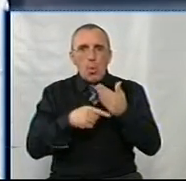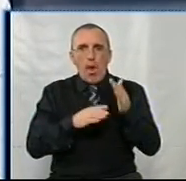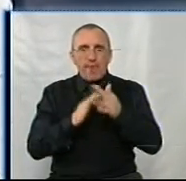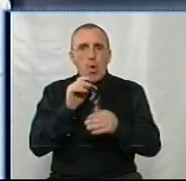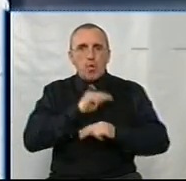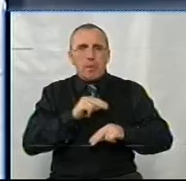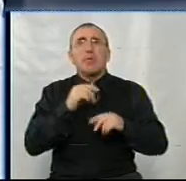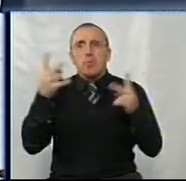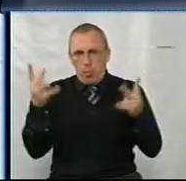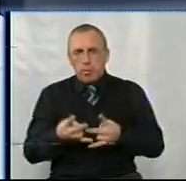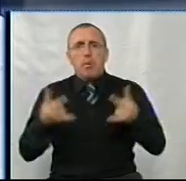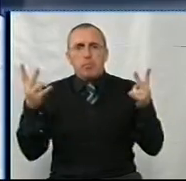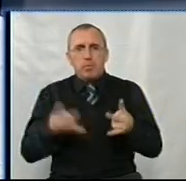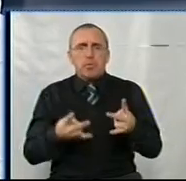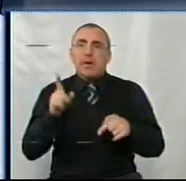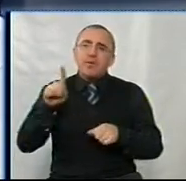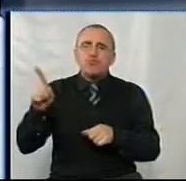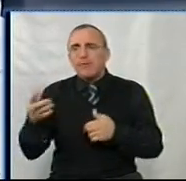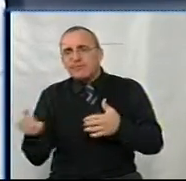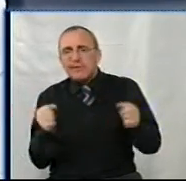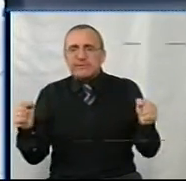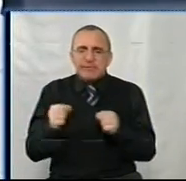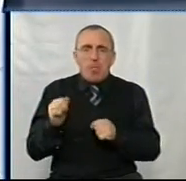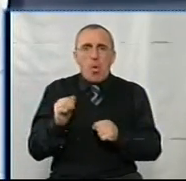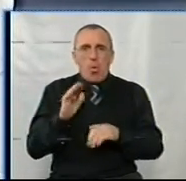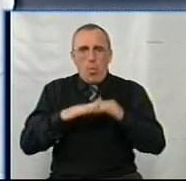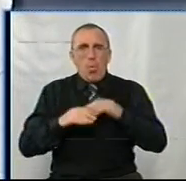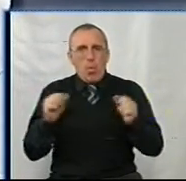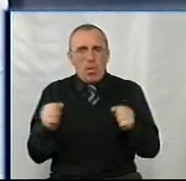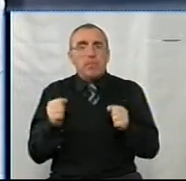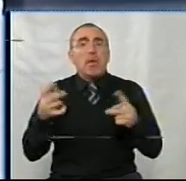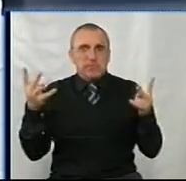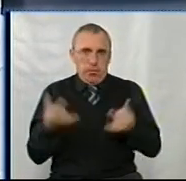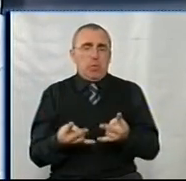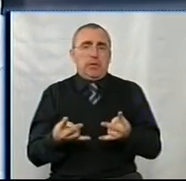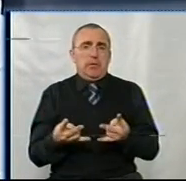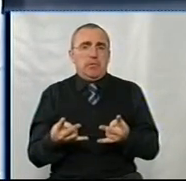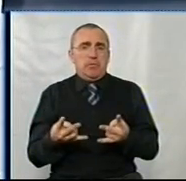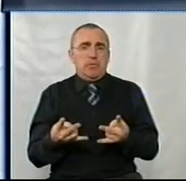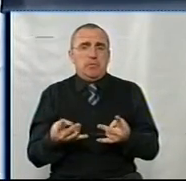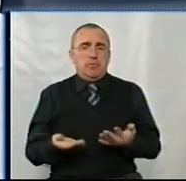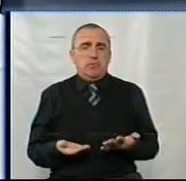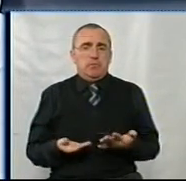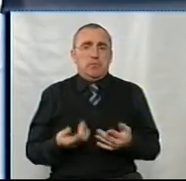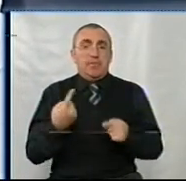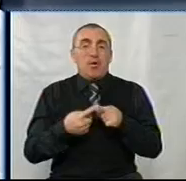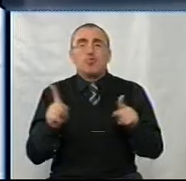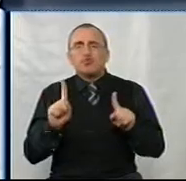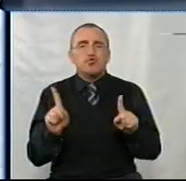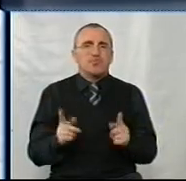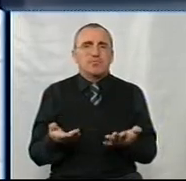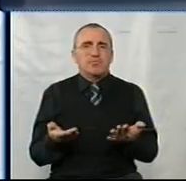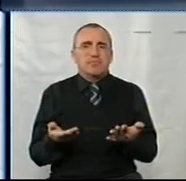Ой, звісно, потрібно, там десь щось взять, зима йде, холодно. Звісно, потрібно. Такого, щоб